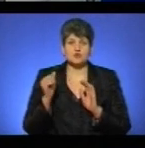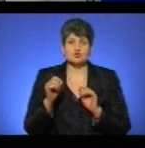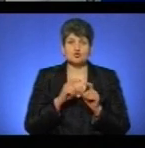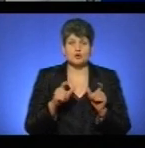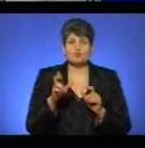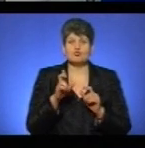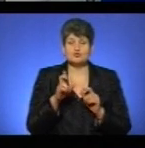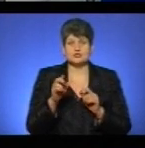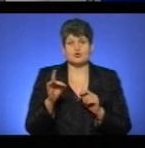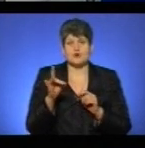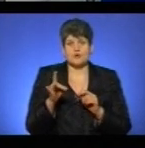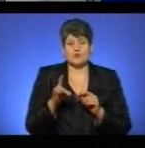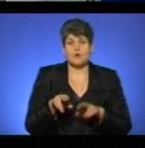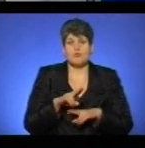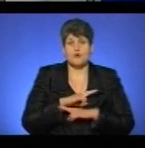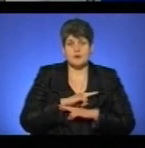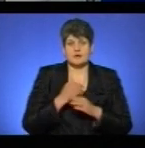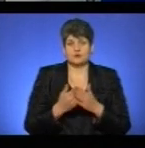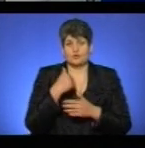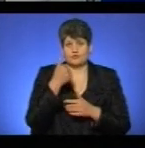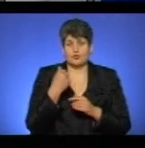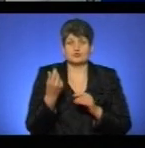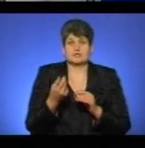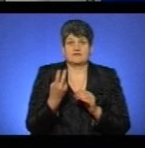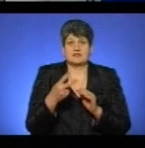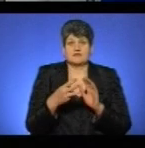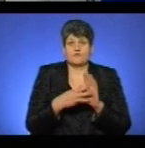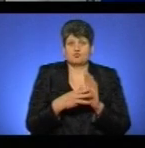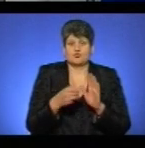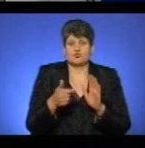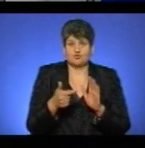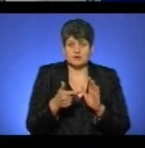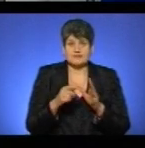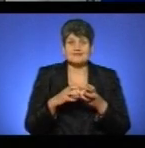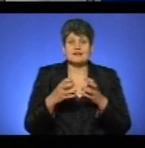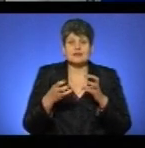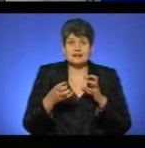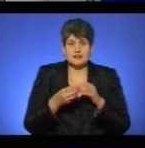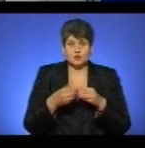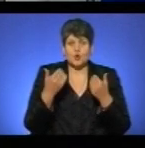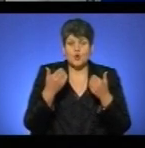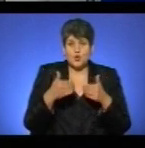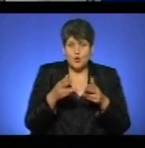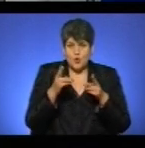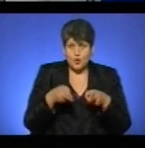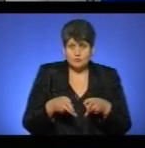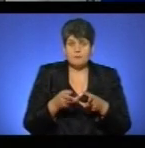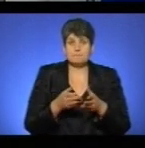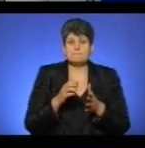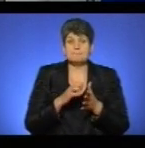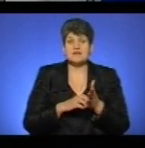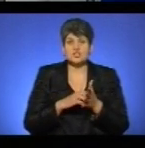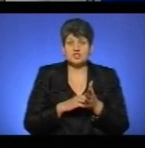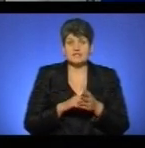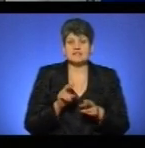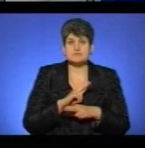району померла на новорічному святкуванні 28 грудня. За результатами питалого анатомічного розтину, причина смерті – гостра